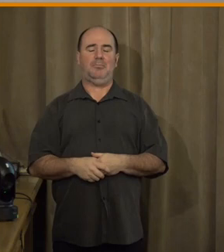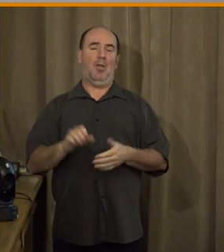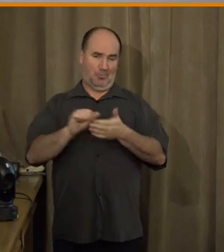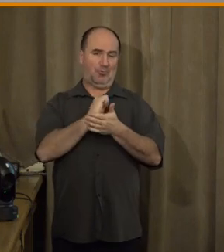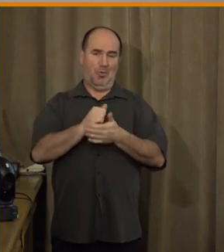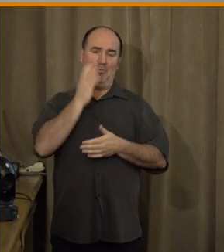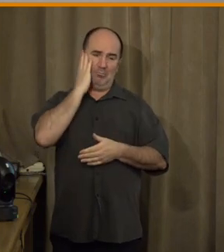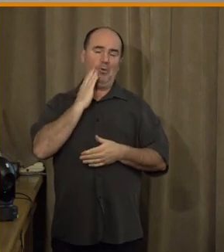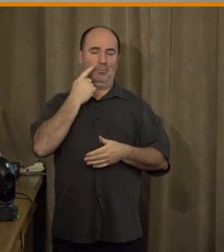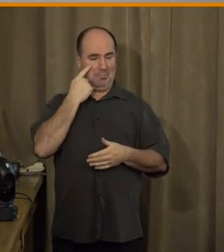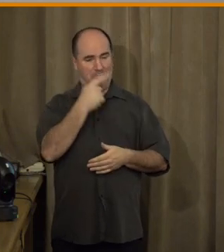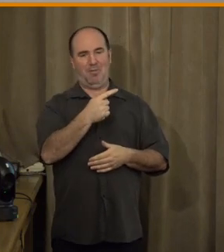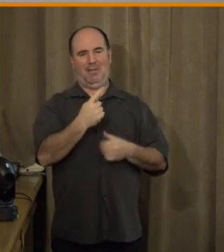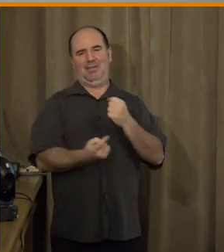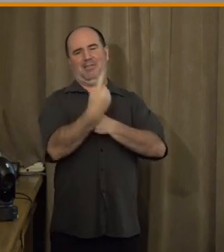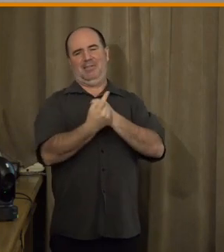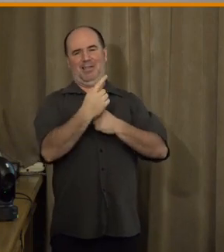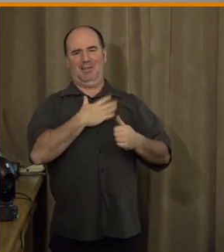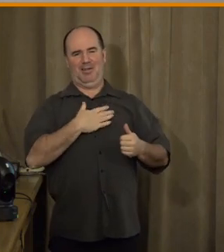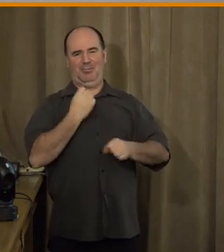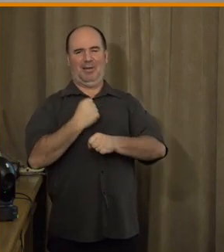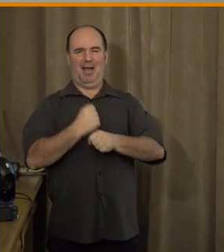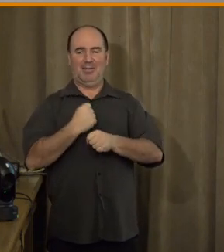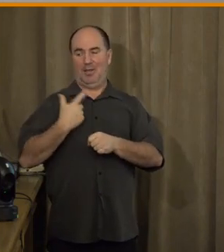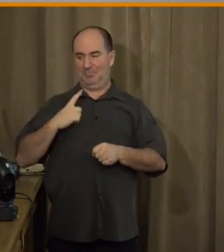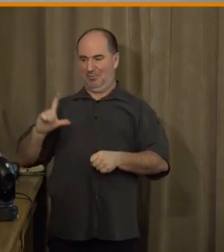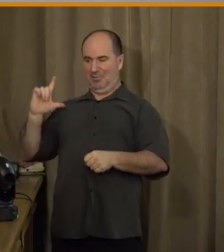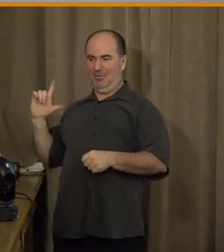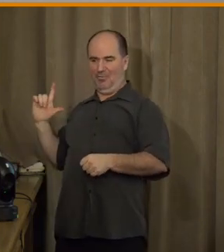a podívejte se, co se nám tady podařilo za ty dva roky.